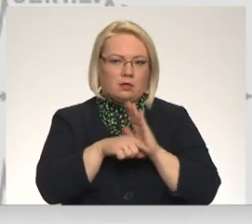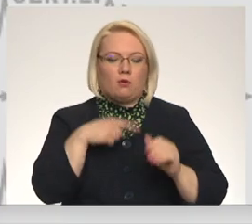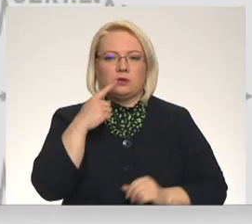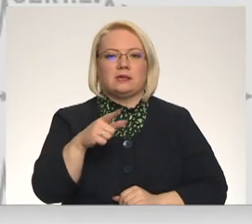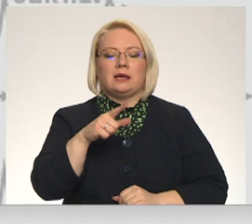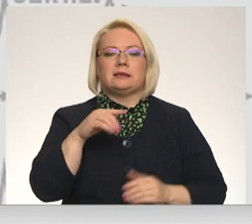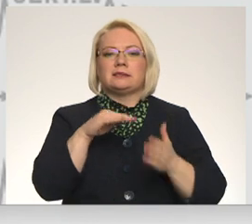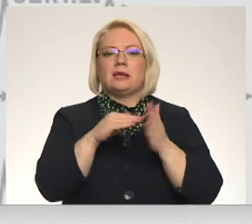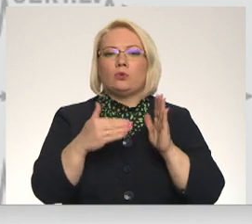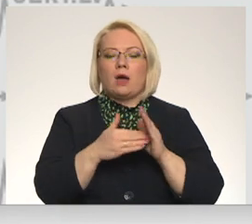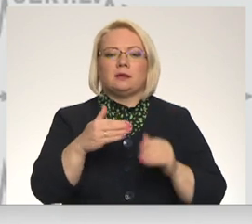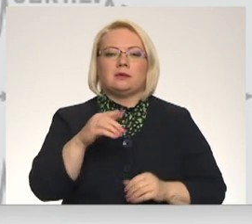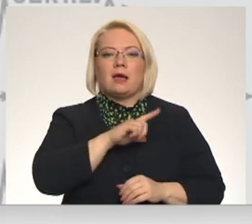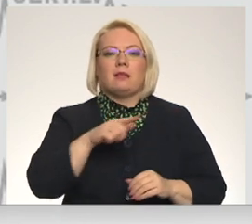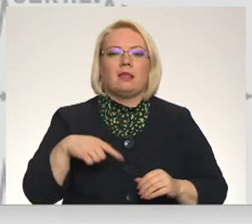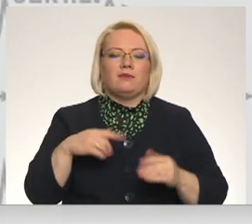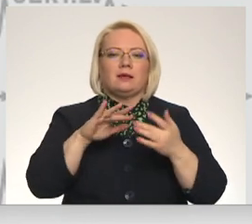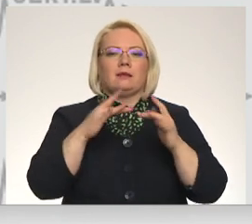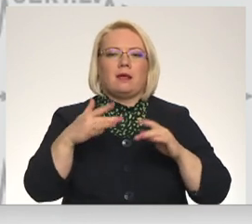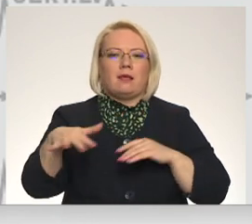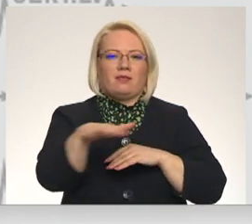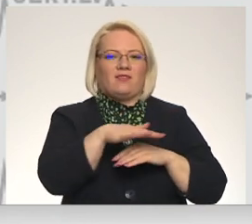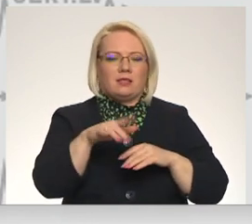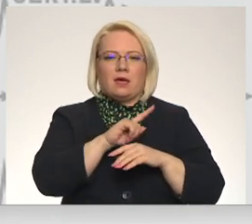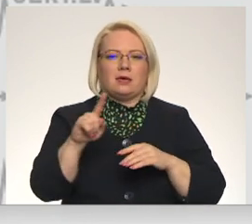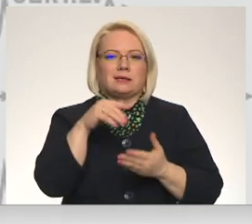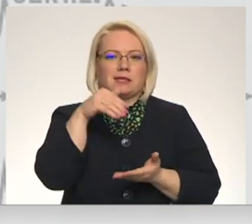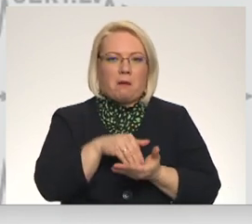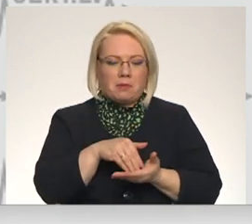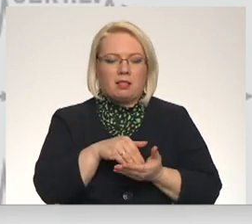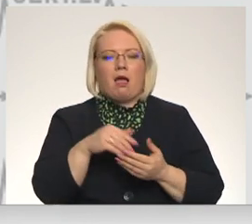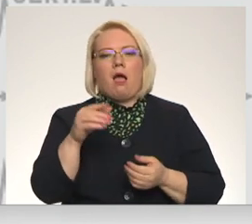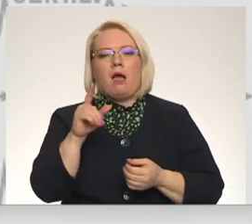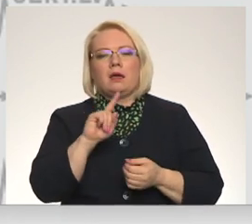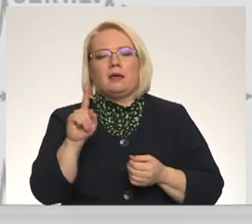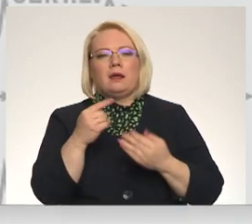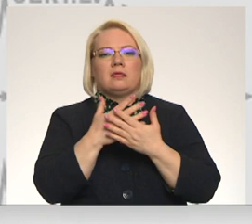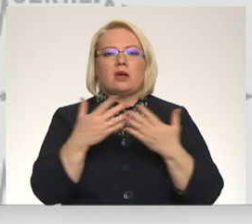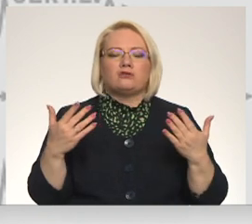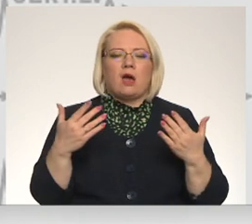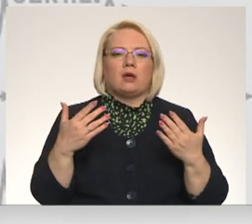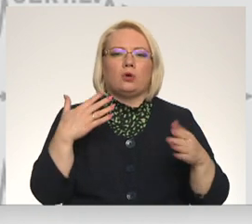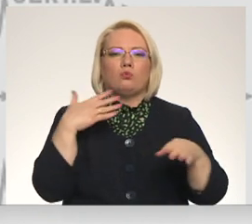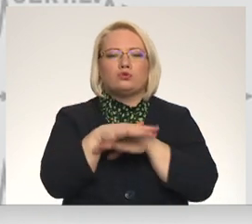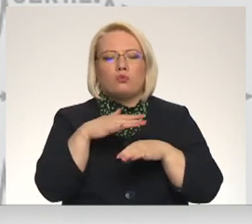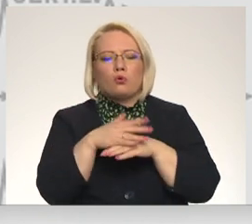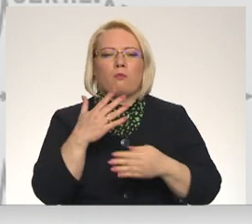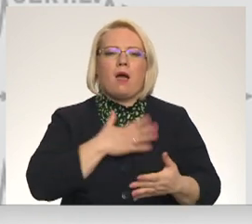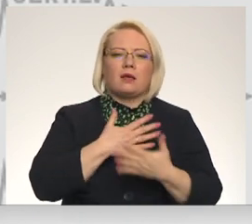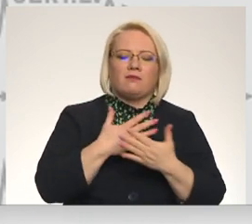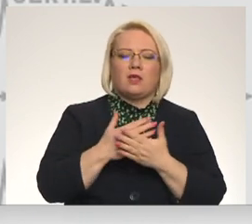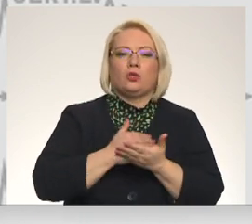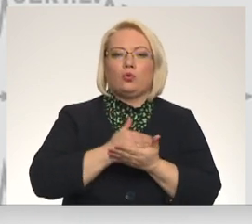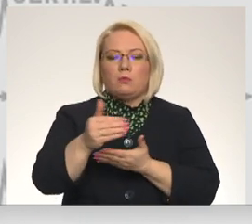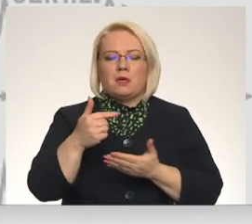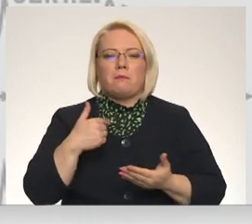kiberkārpā ir stabila. Uzbrukumu mēģinājumi un dažādas aktivitātes turpinās, bet mēs neesam